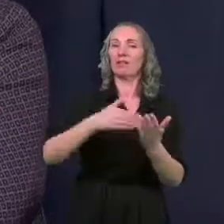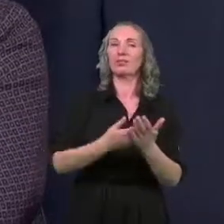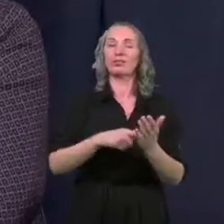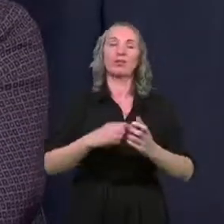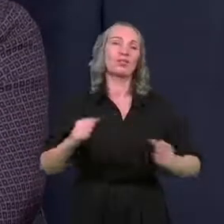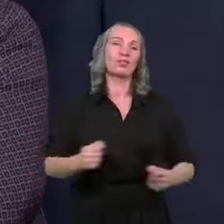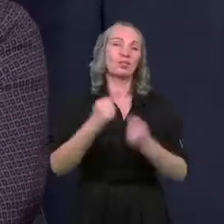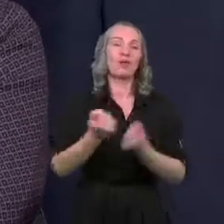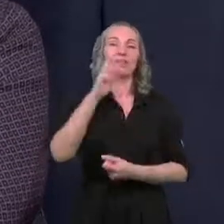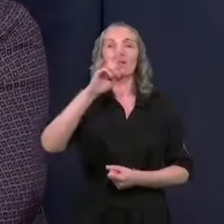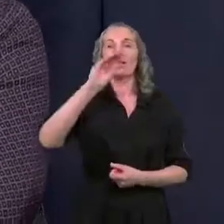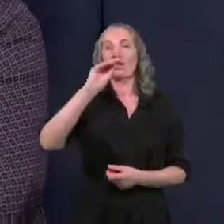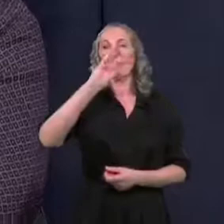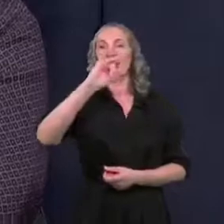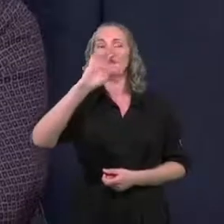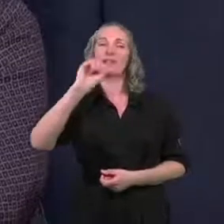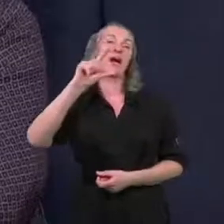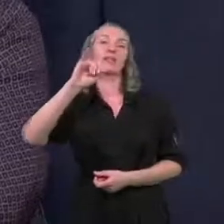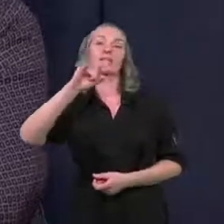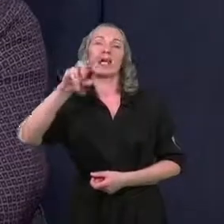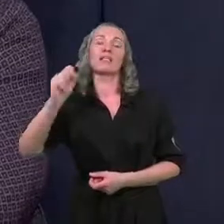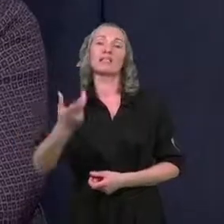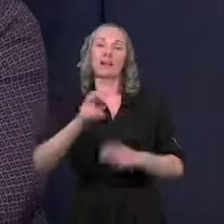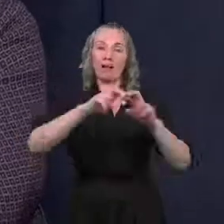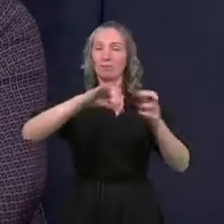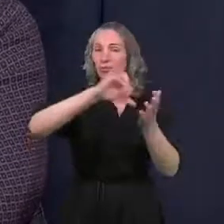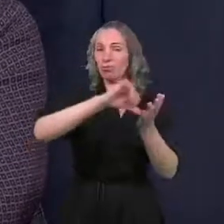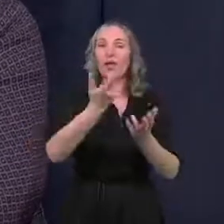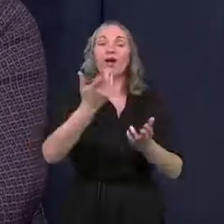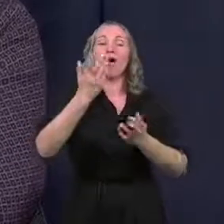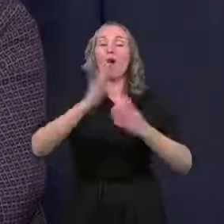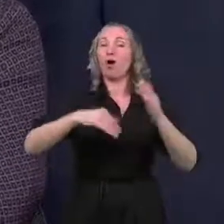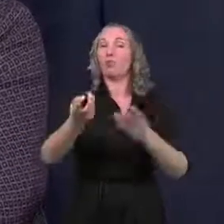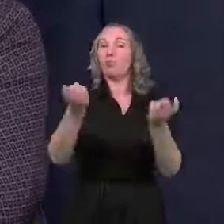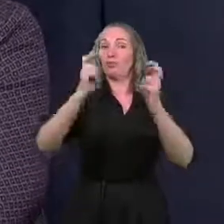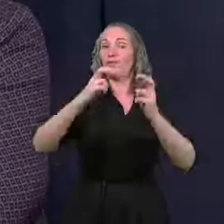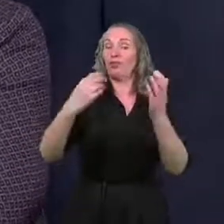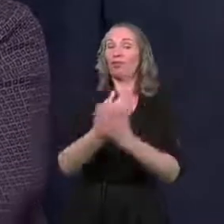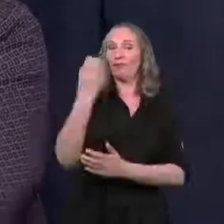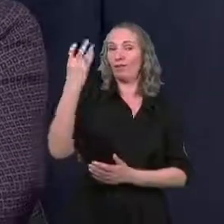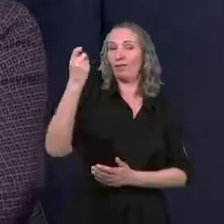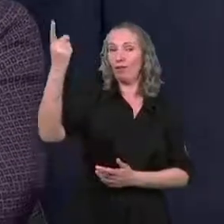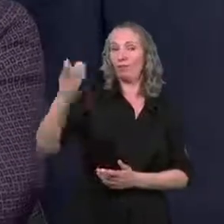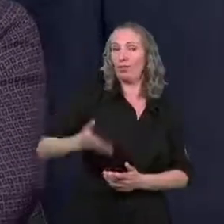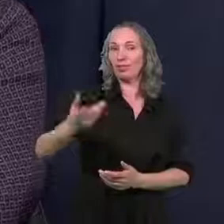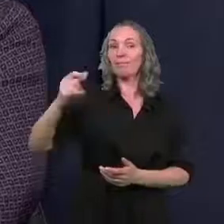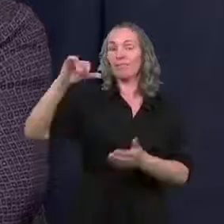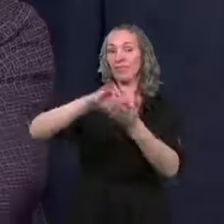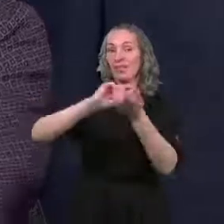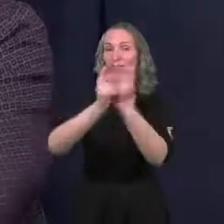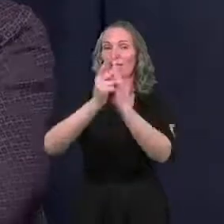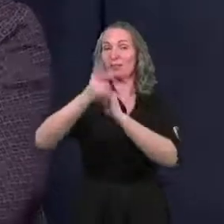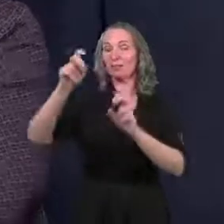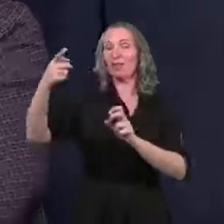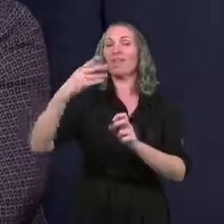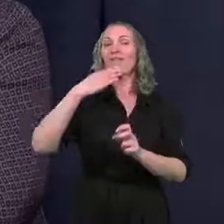działań rewitalizacyjnych. Mówiliśmy o odbudowie nowego dworca, Państwo zobaczą, Centrum Przesiadkowe powstaje, w